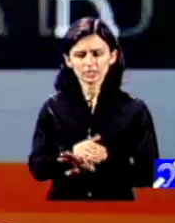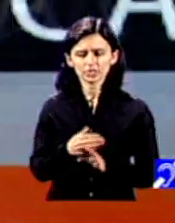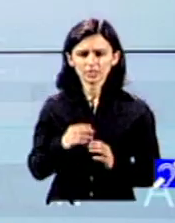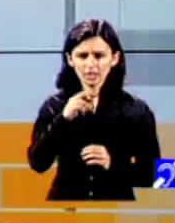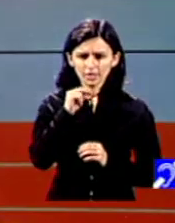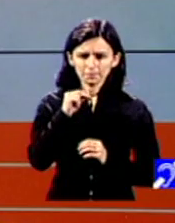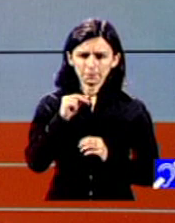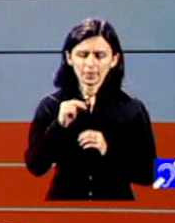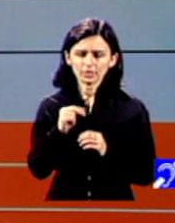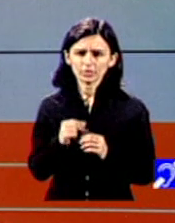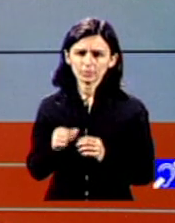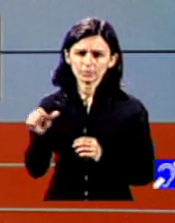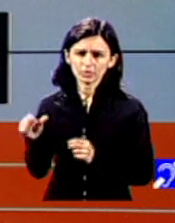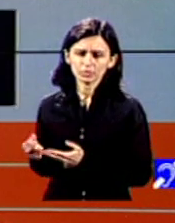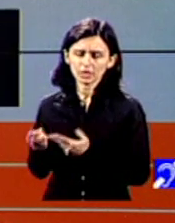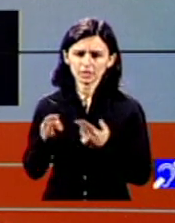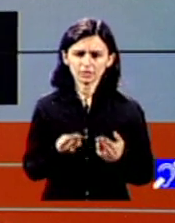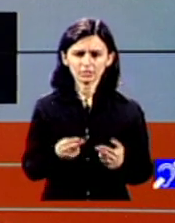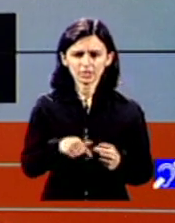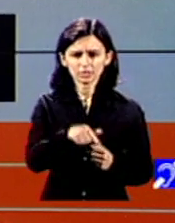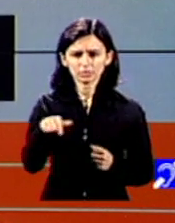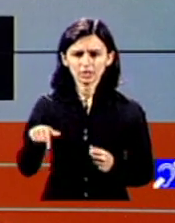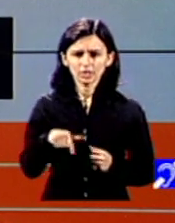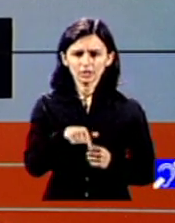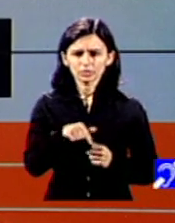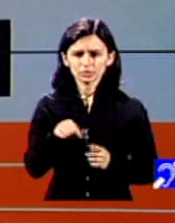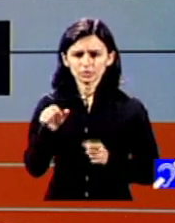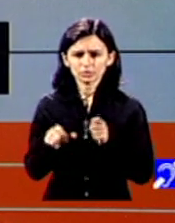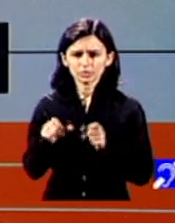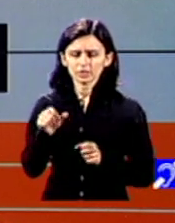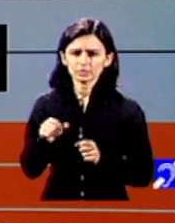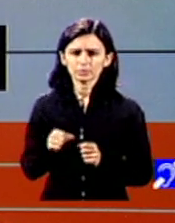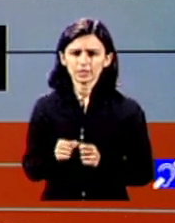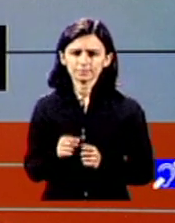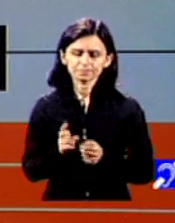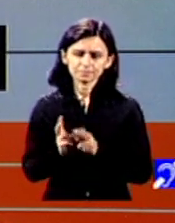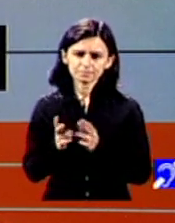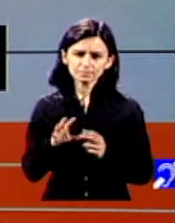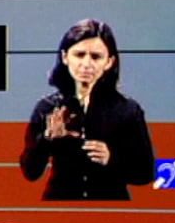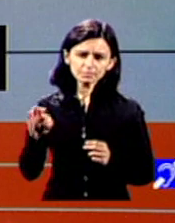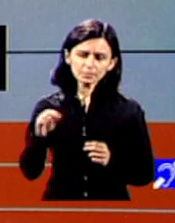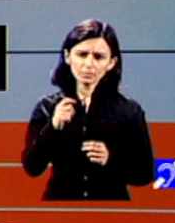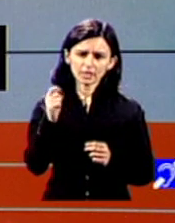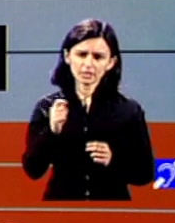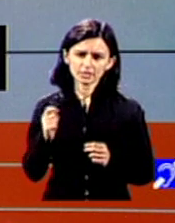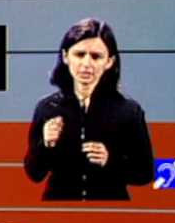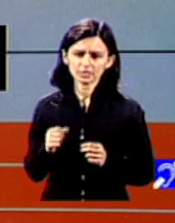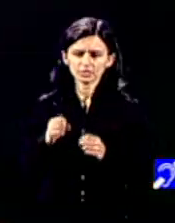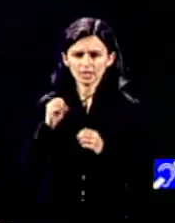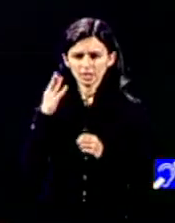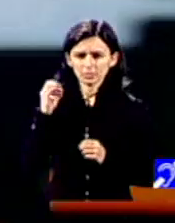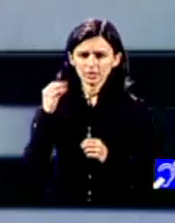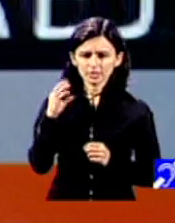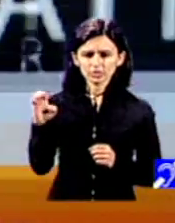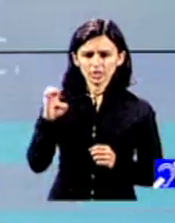și puțin mai devreme cu invitatul nostru Dragoș Puslaru despre iată maniera în care alte țări și în care politicile europene se